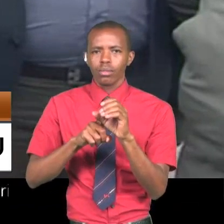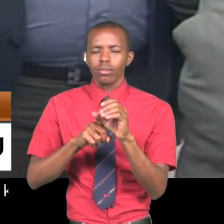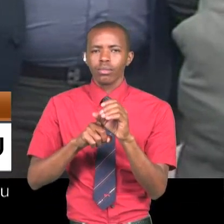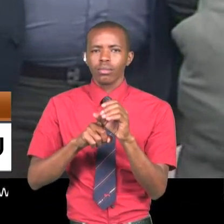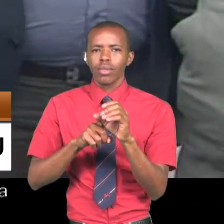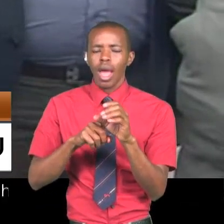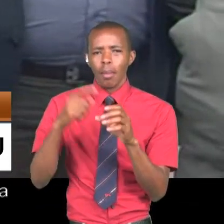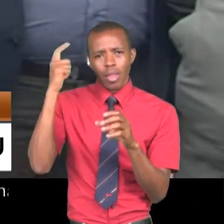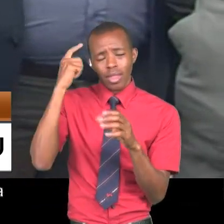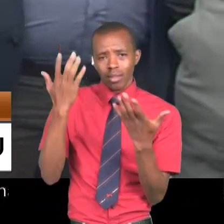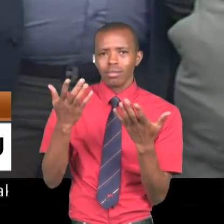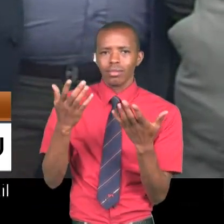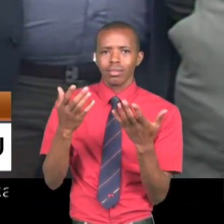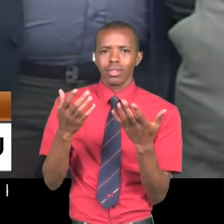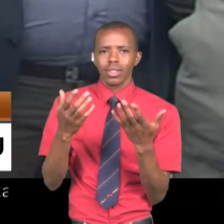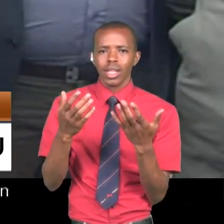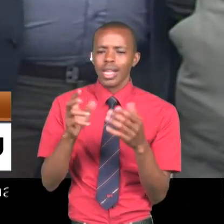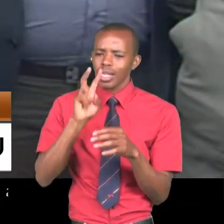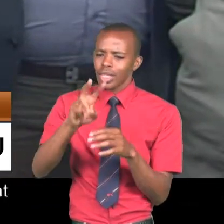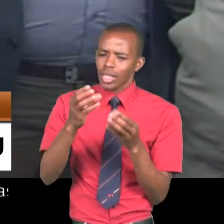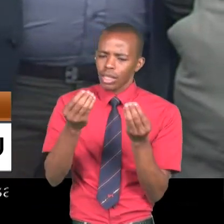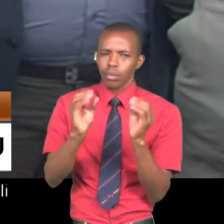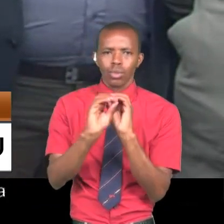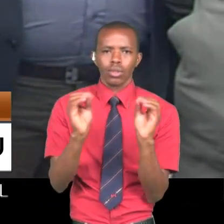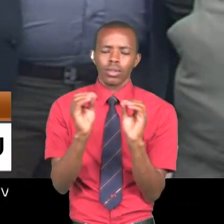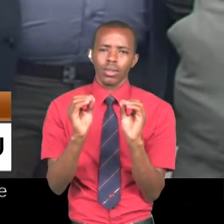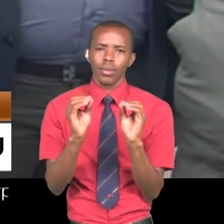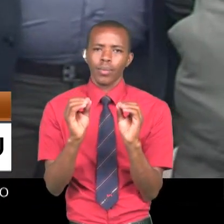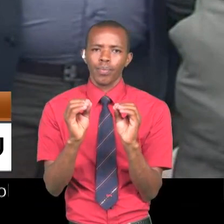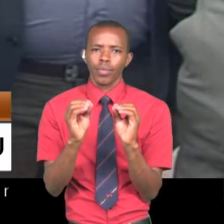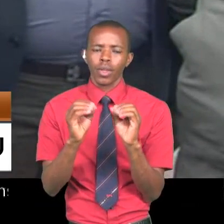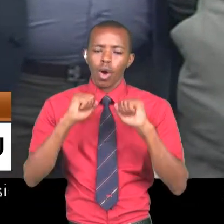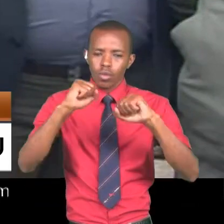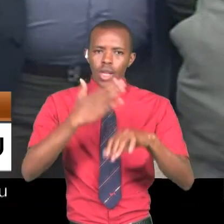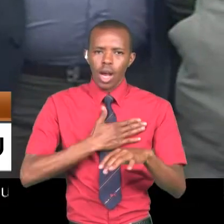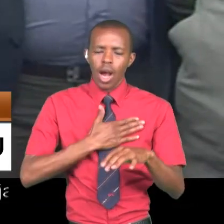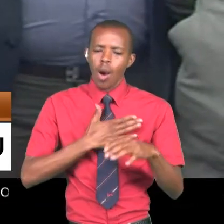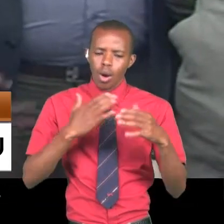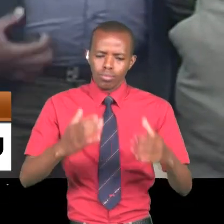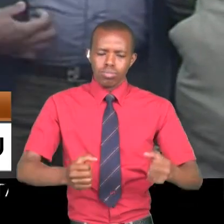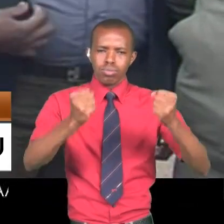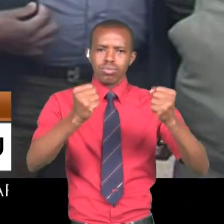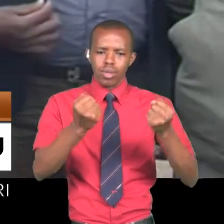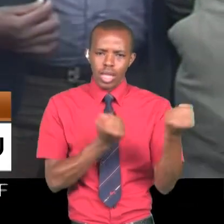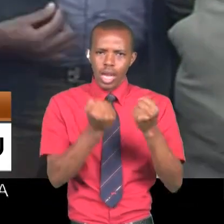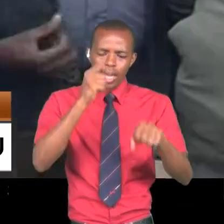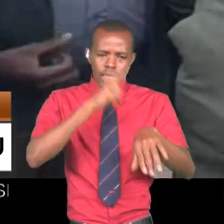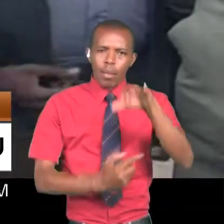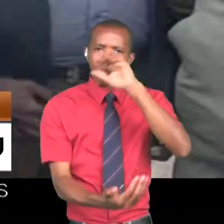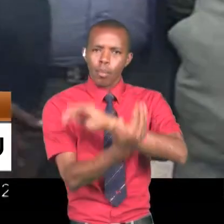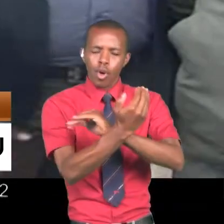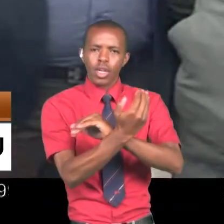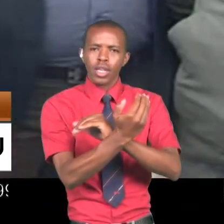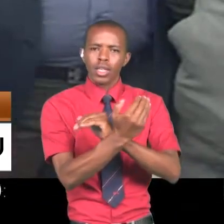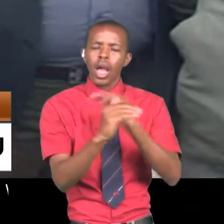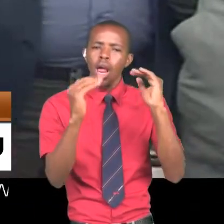haitakuwa inaonekana kwa uraisi. So officers wetu waliweza kushika Alvajiri. Na ilikuwa na